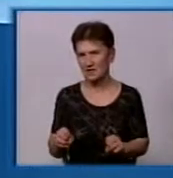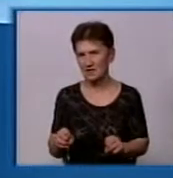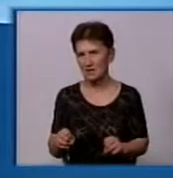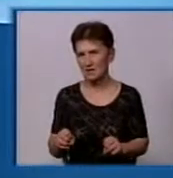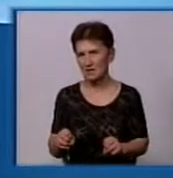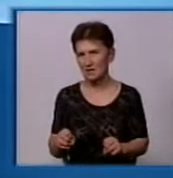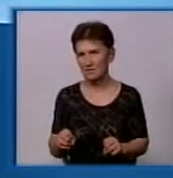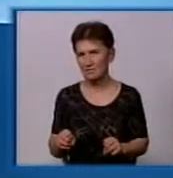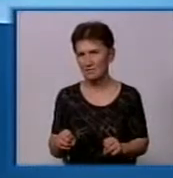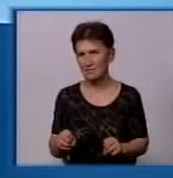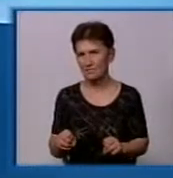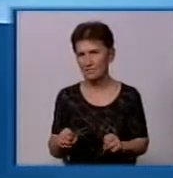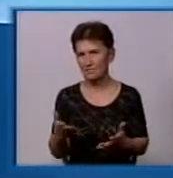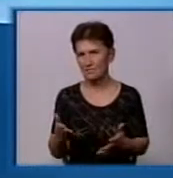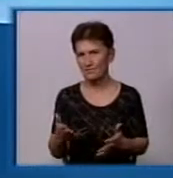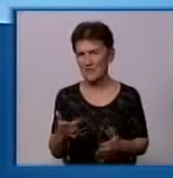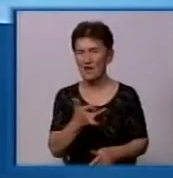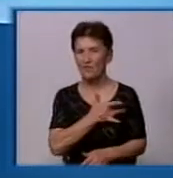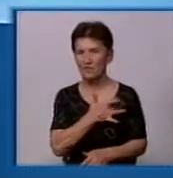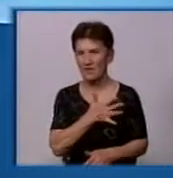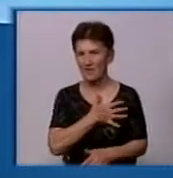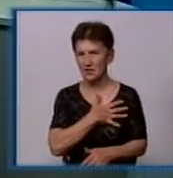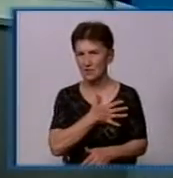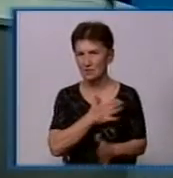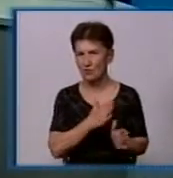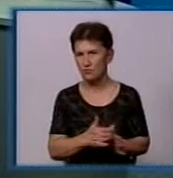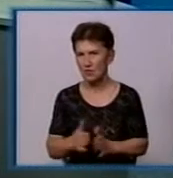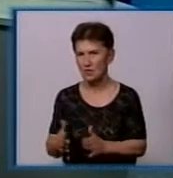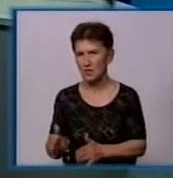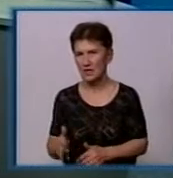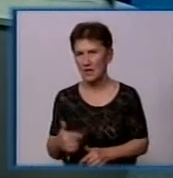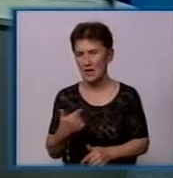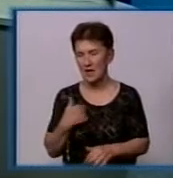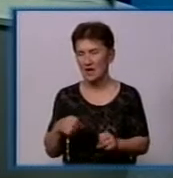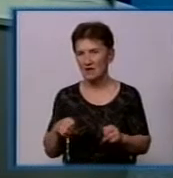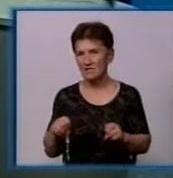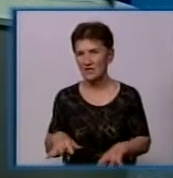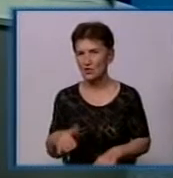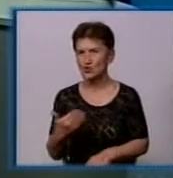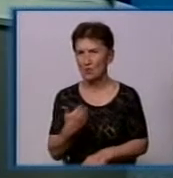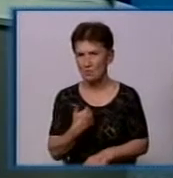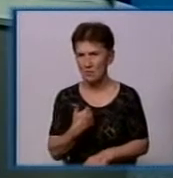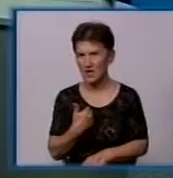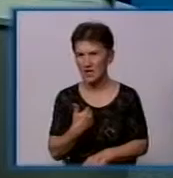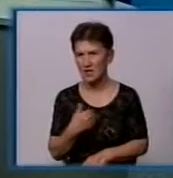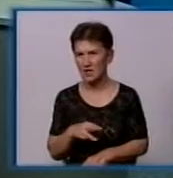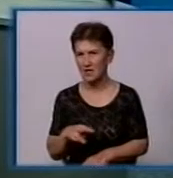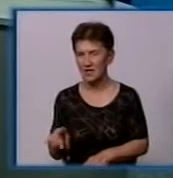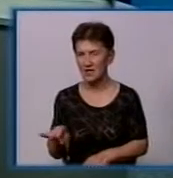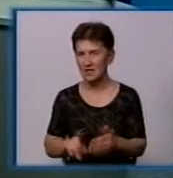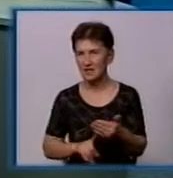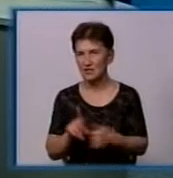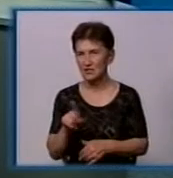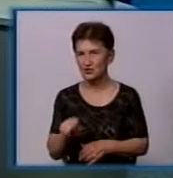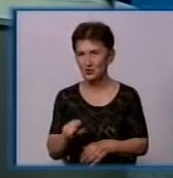І, ну, в приватному порядку такі питання не вирішуються. Вирішуємо ми, потому що ми починаємо